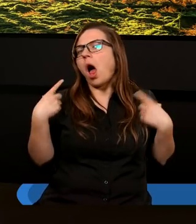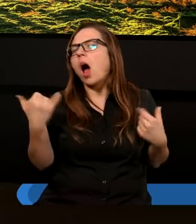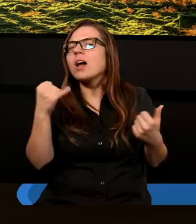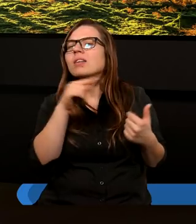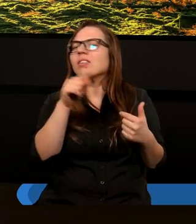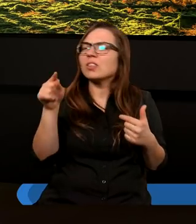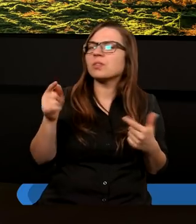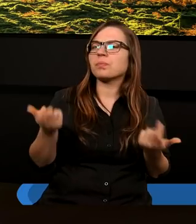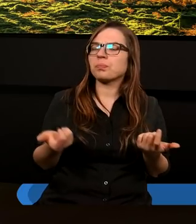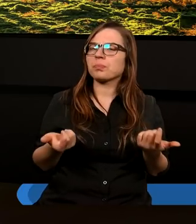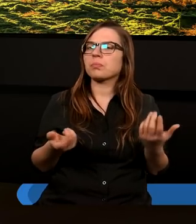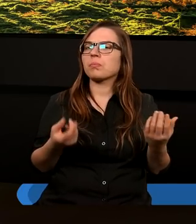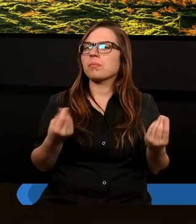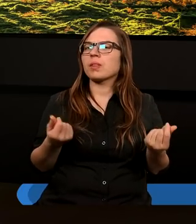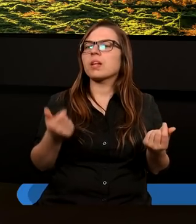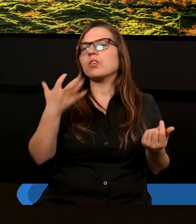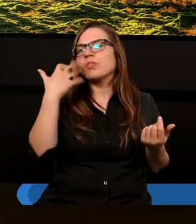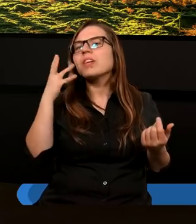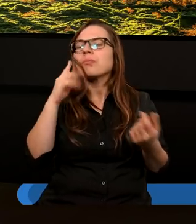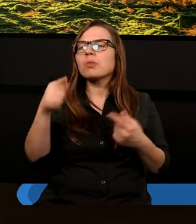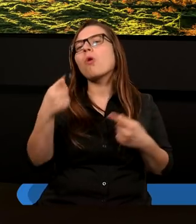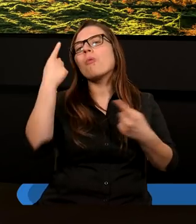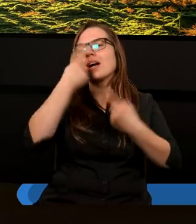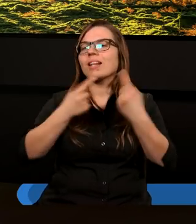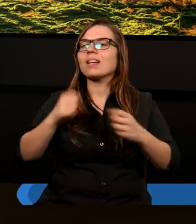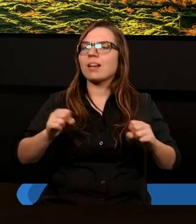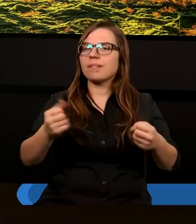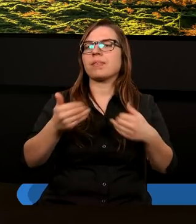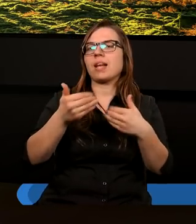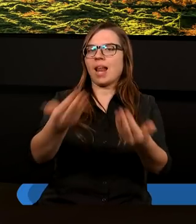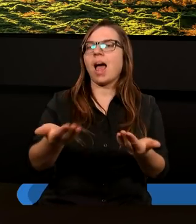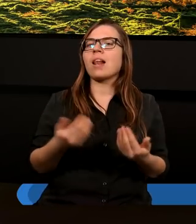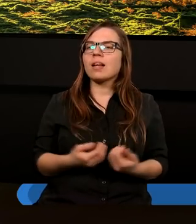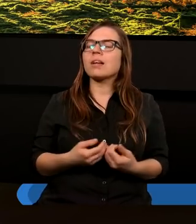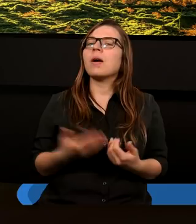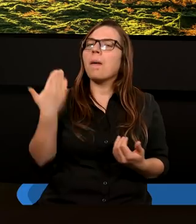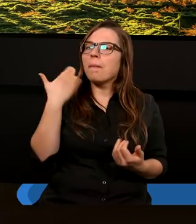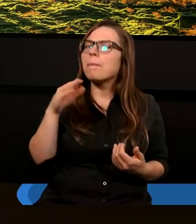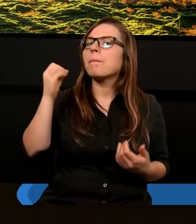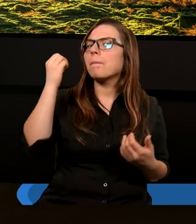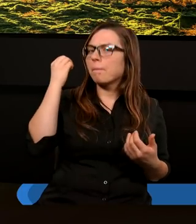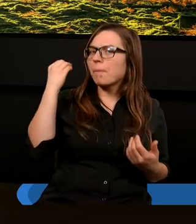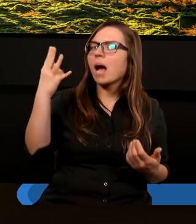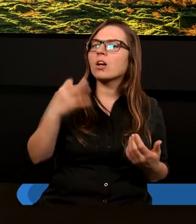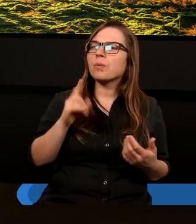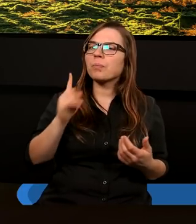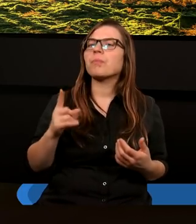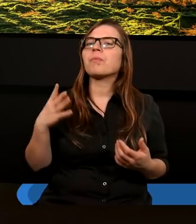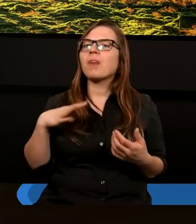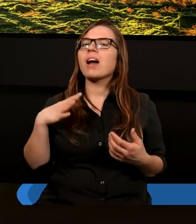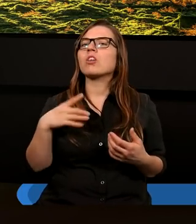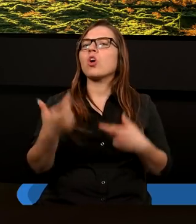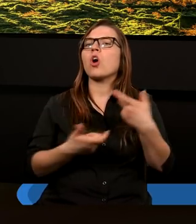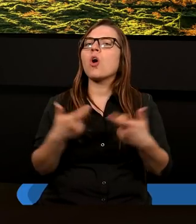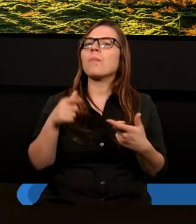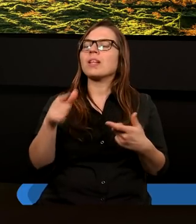oddali im w pewnym sensie inicjatywę. Sami nie byli chętni też, bardzo mądrzy wydaje się, żeby właśnie robić to,